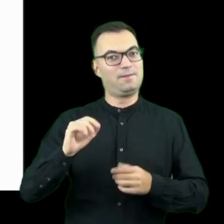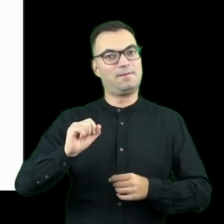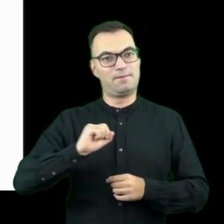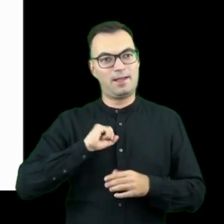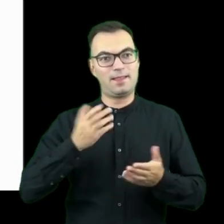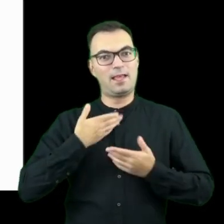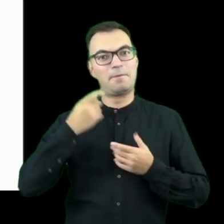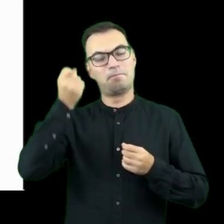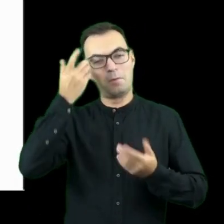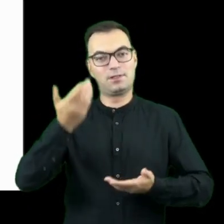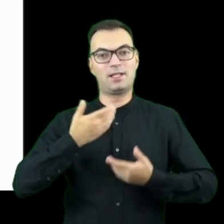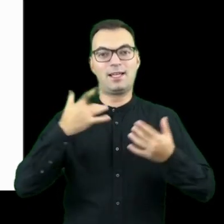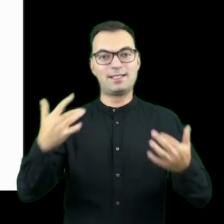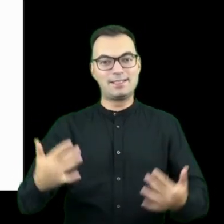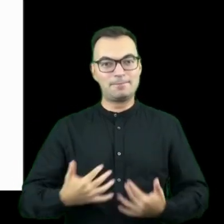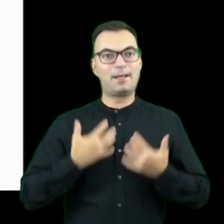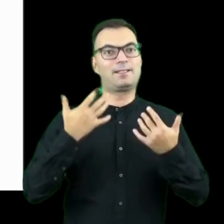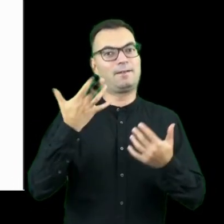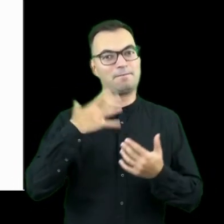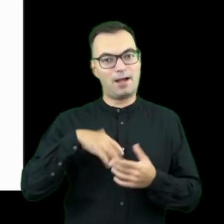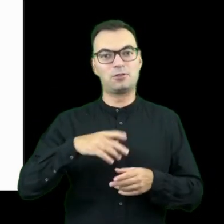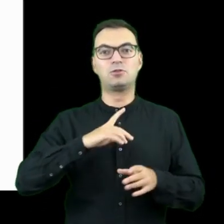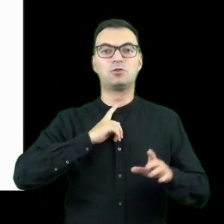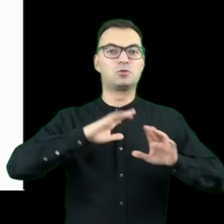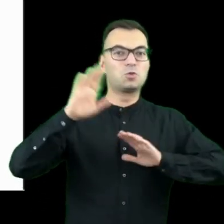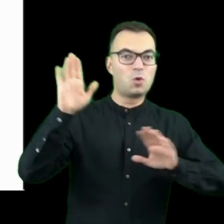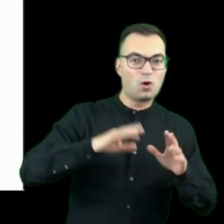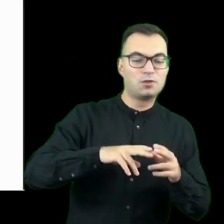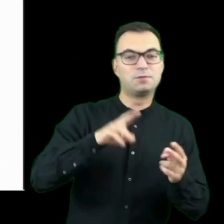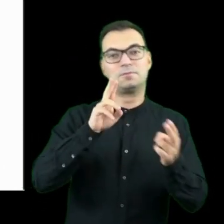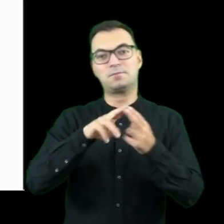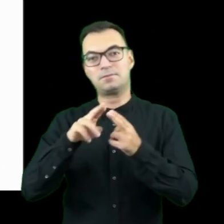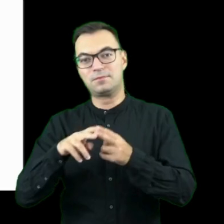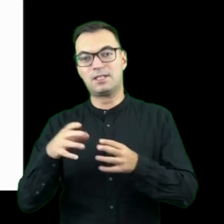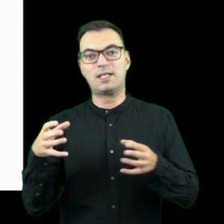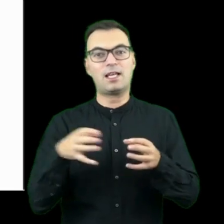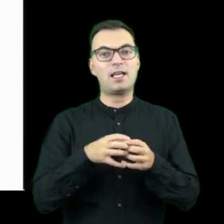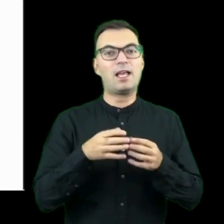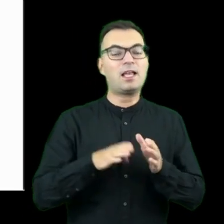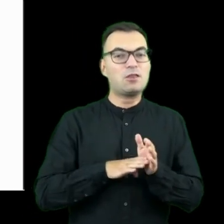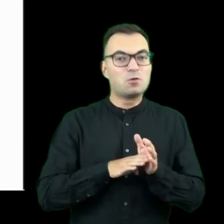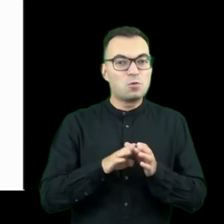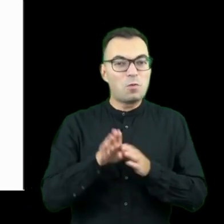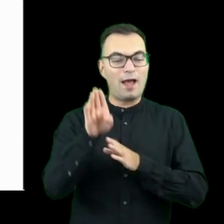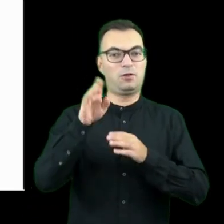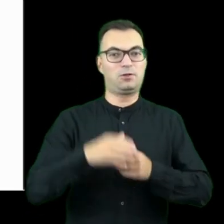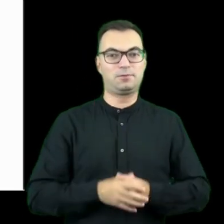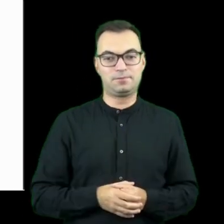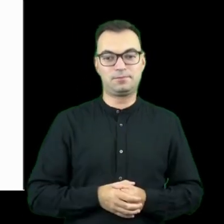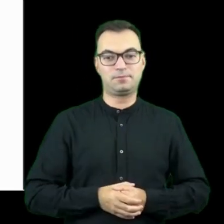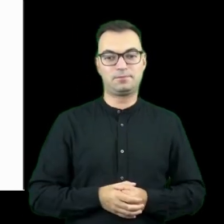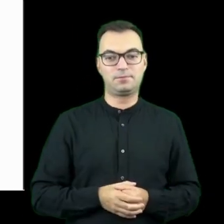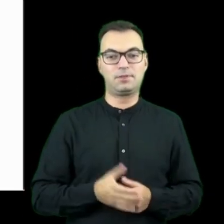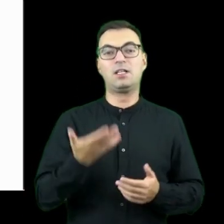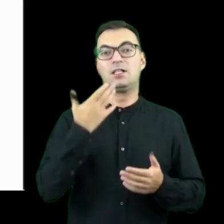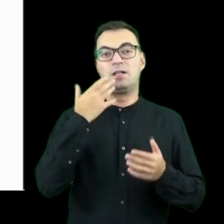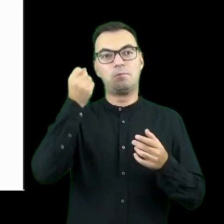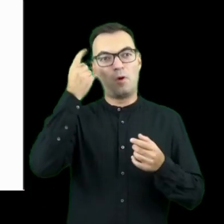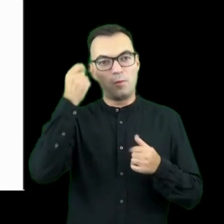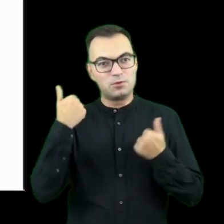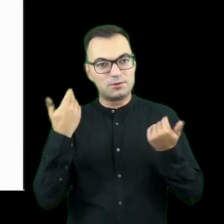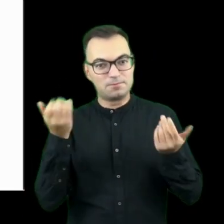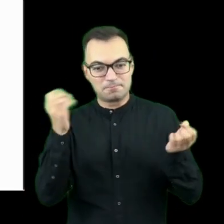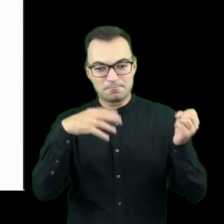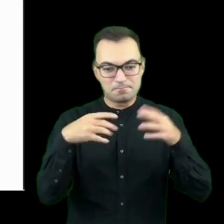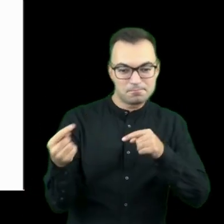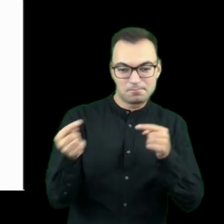tego, żeby zgłaszać się do Inkubatora ze swoimi pomysłami, nad którymi dalej będziemy mogli potem pracować w